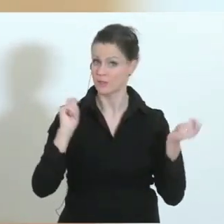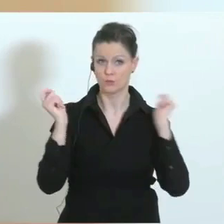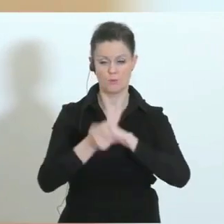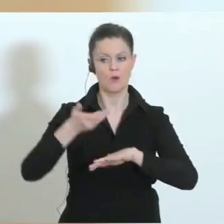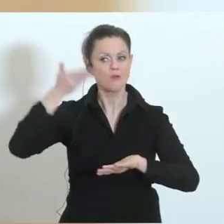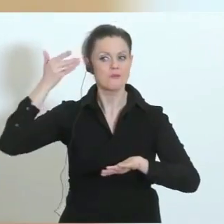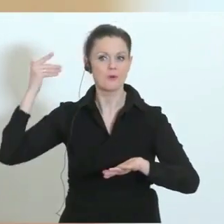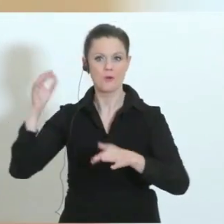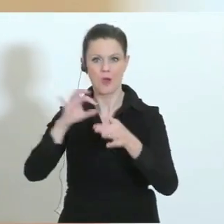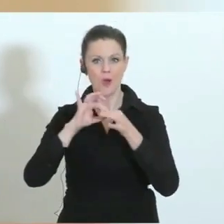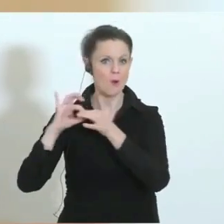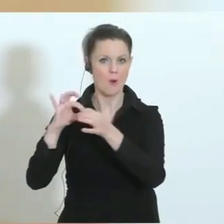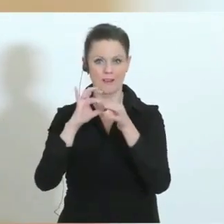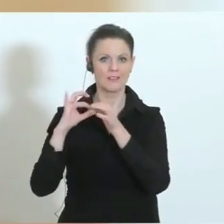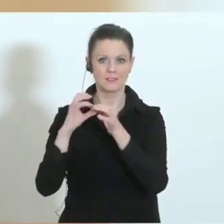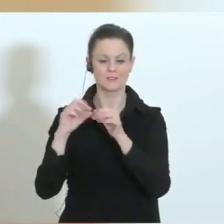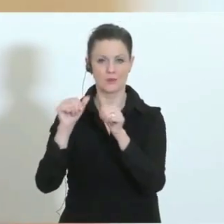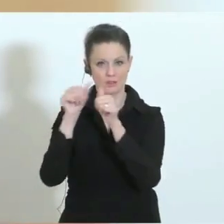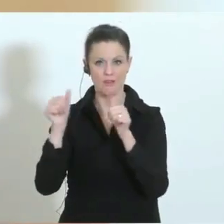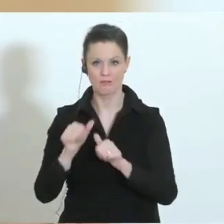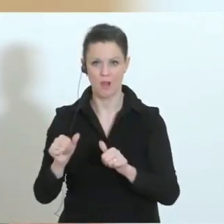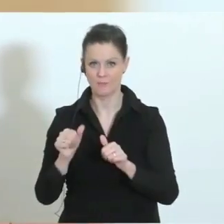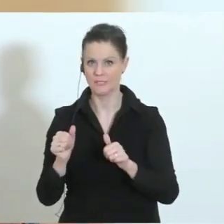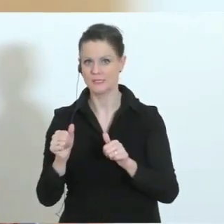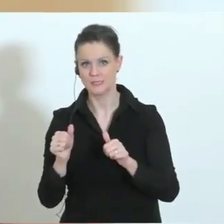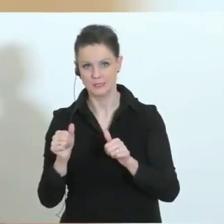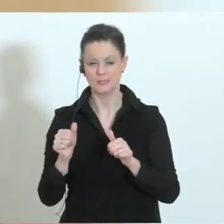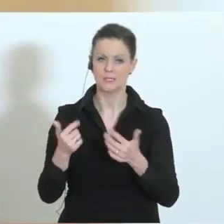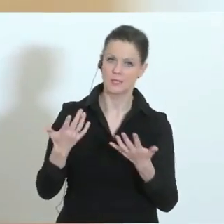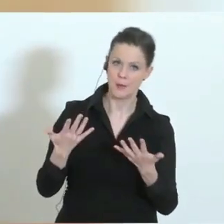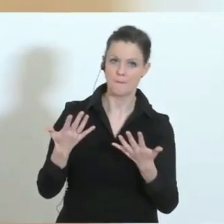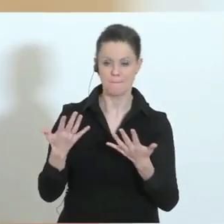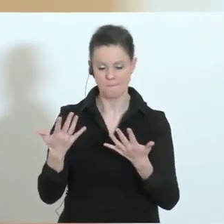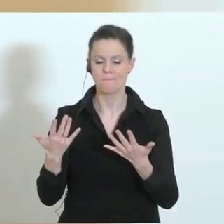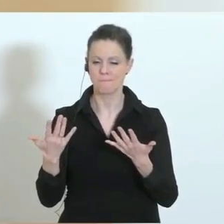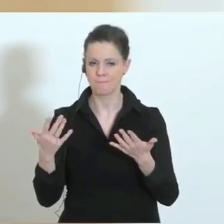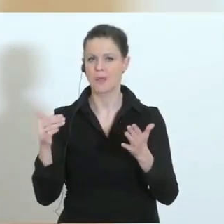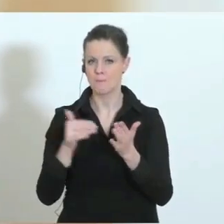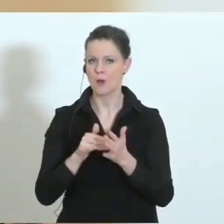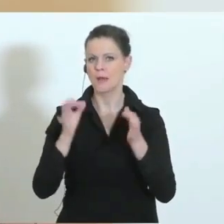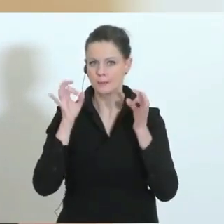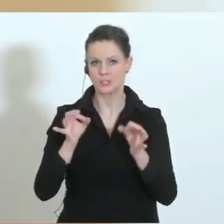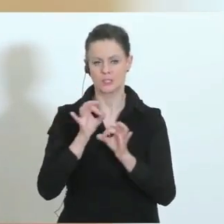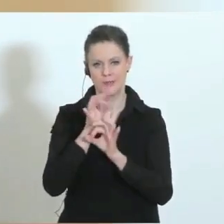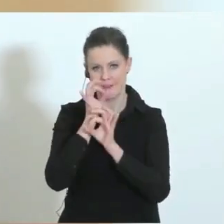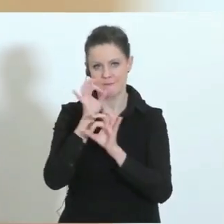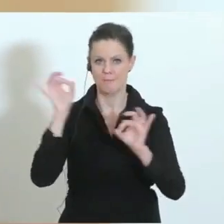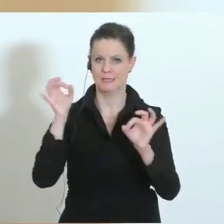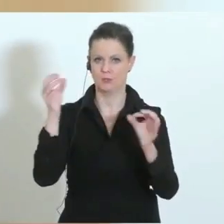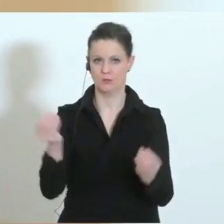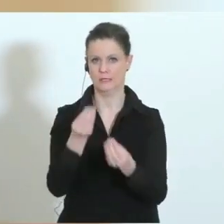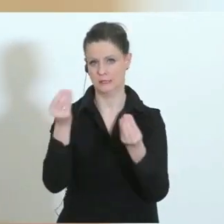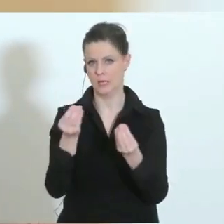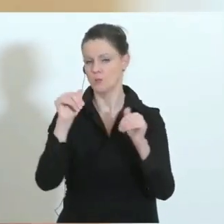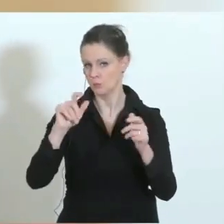dass frühere Organisationsreformen gewisse Verbesserungsbedürfnisse hinterlassen haben.